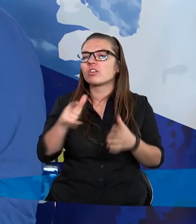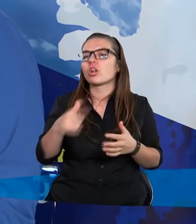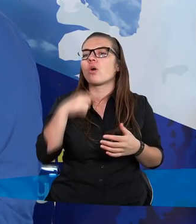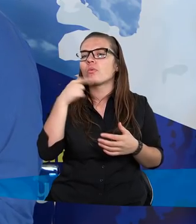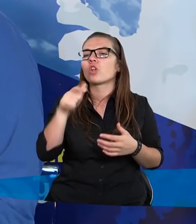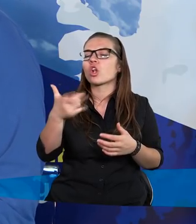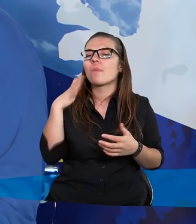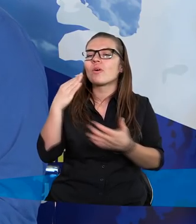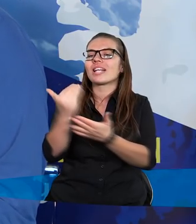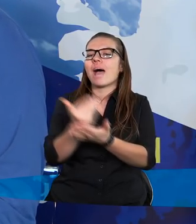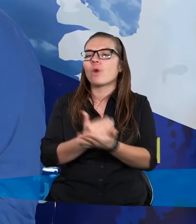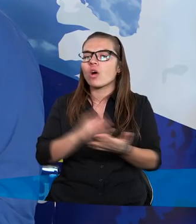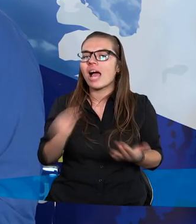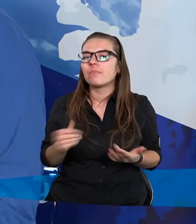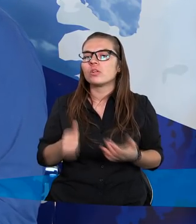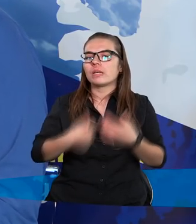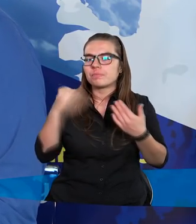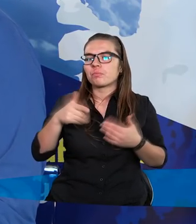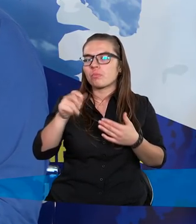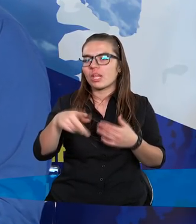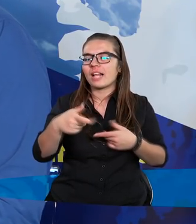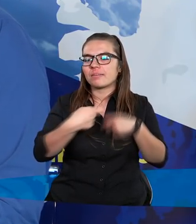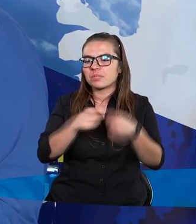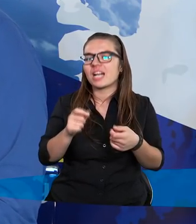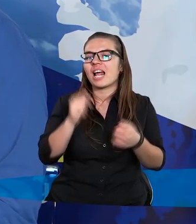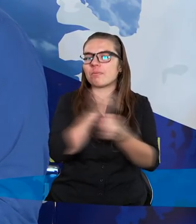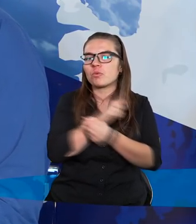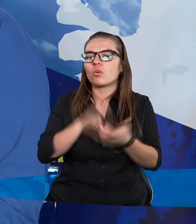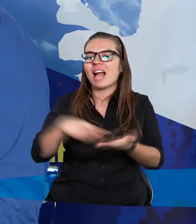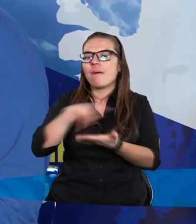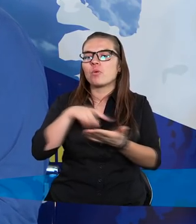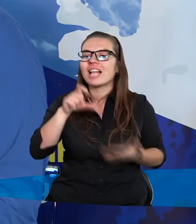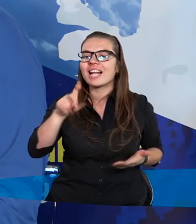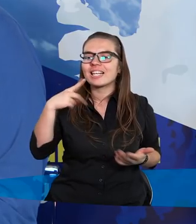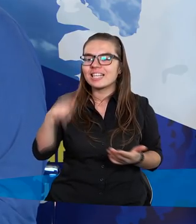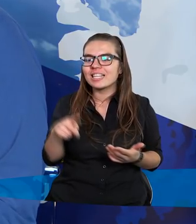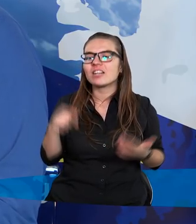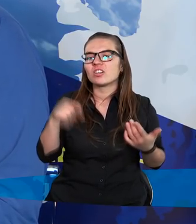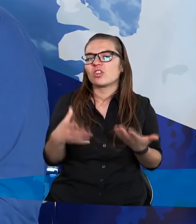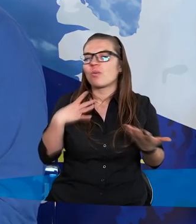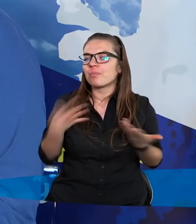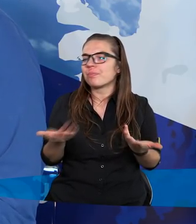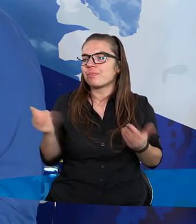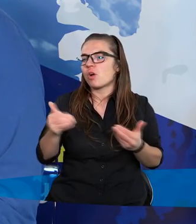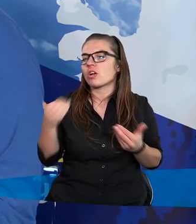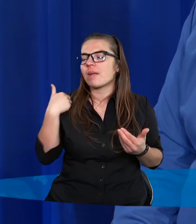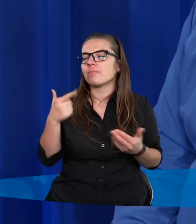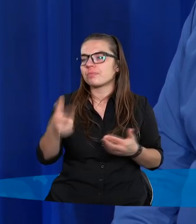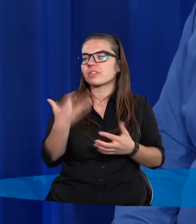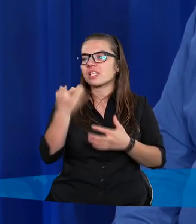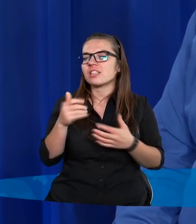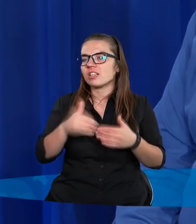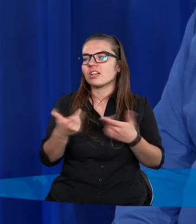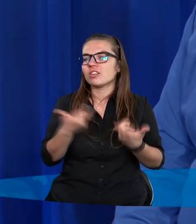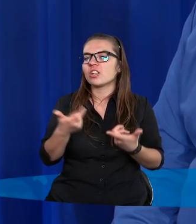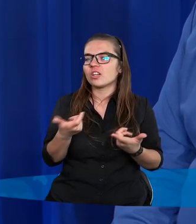było zaprogramowane. Gdyby można było sprzedawać faktycznie miłość na płytach CD, to można by było zbić na tym ogromny